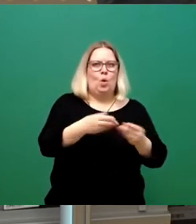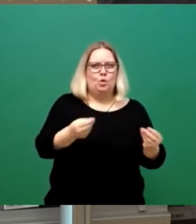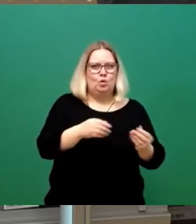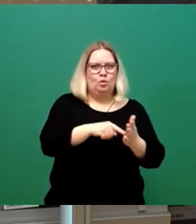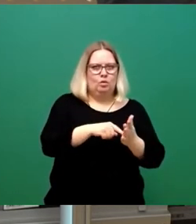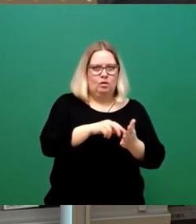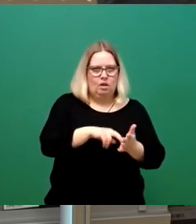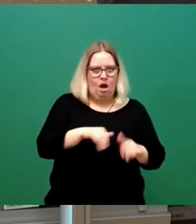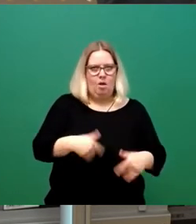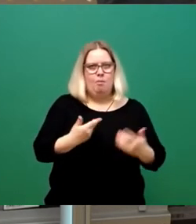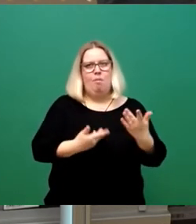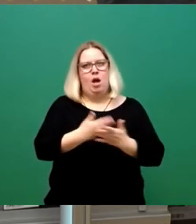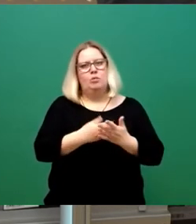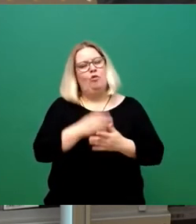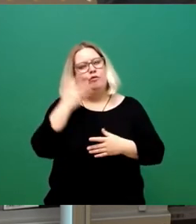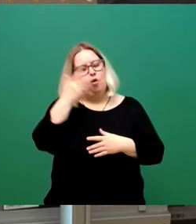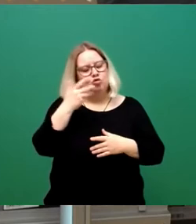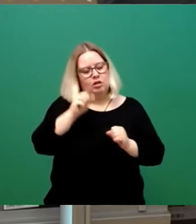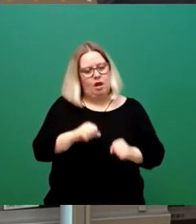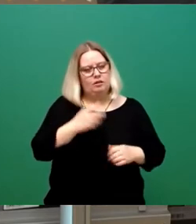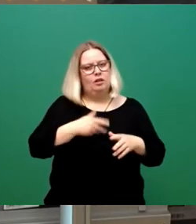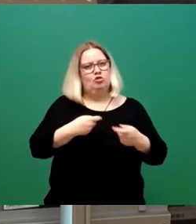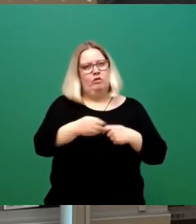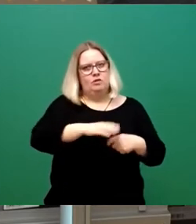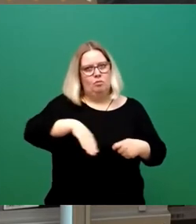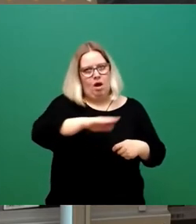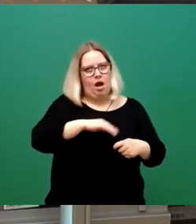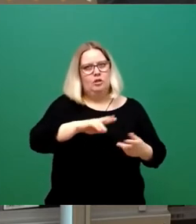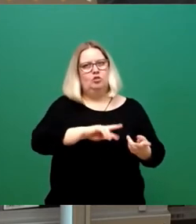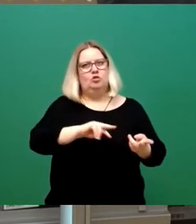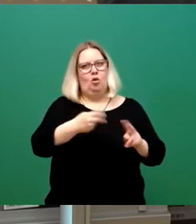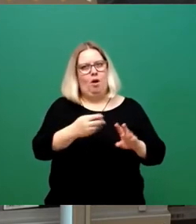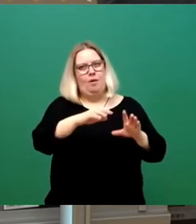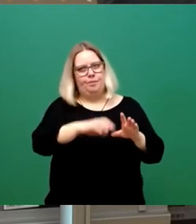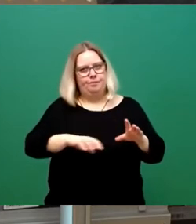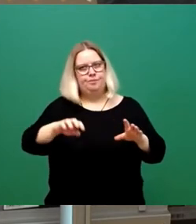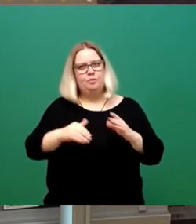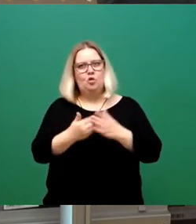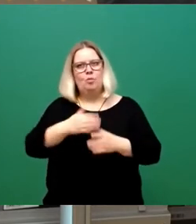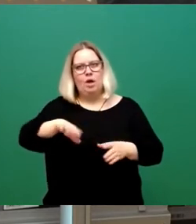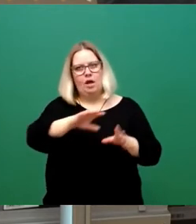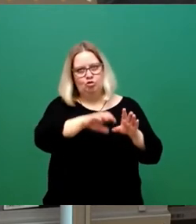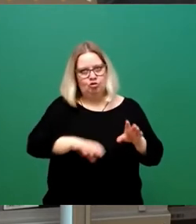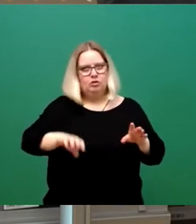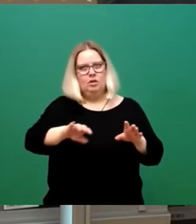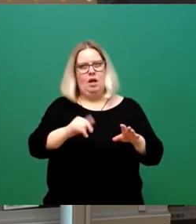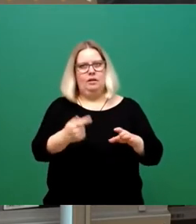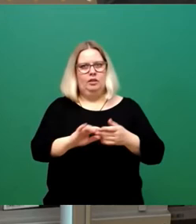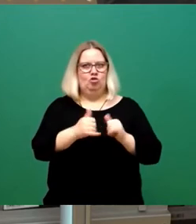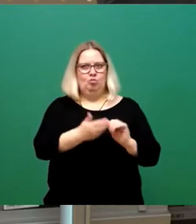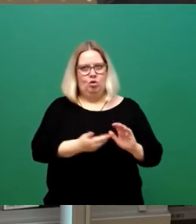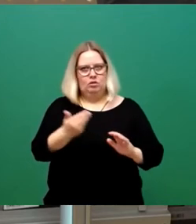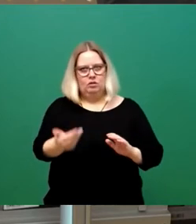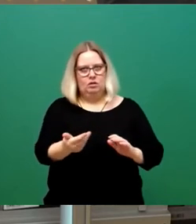gesagt hätten, wir können uns vorstellen, aus diesem Geschäftsbereich in einen weiteren, neu zu bildenden Geschäftsbereich, die IT und den Sport abzugeben. Das war nicht